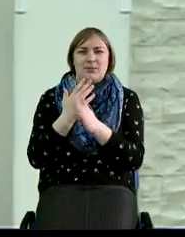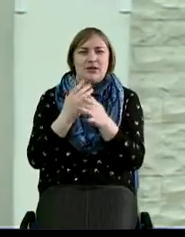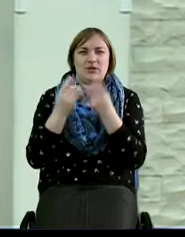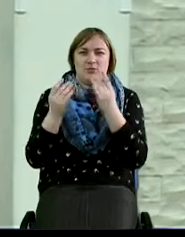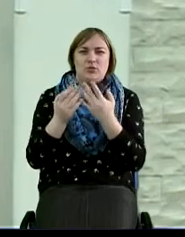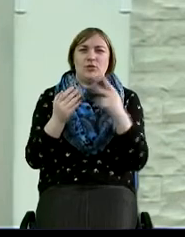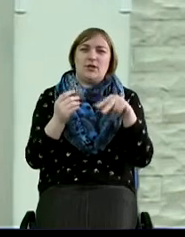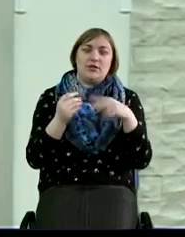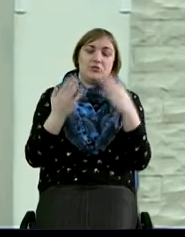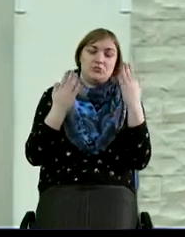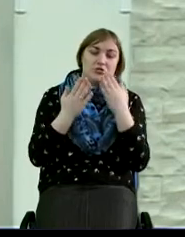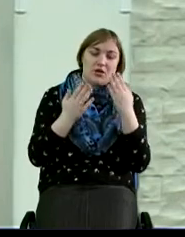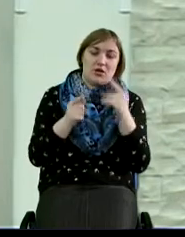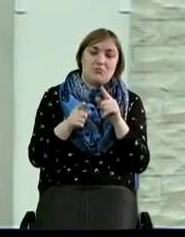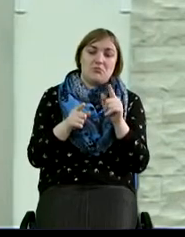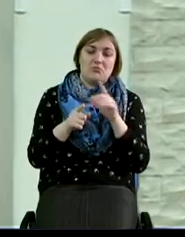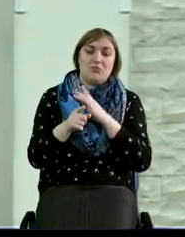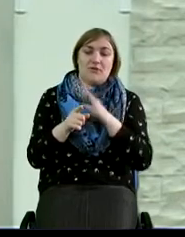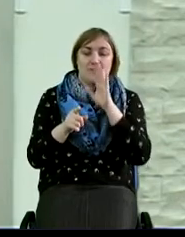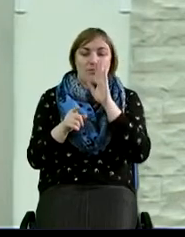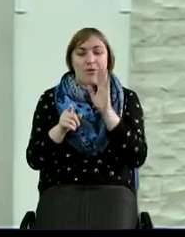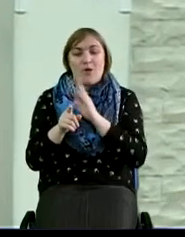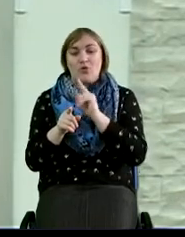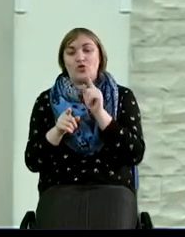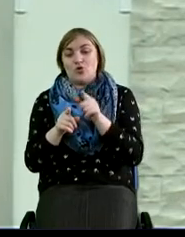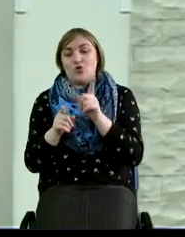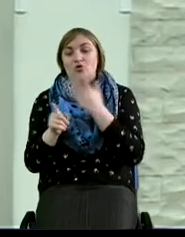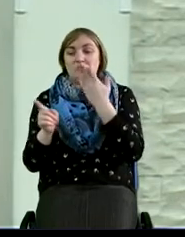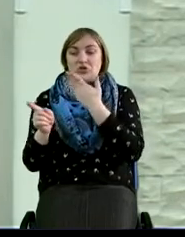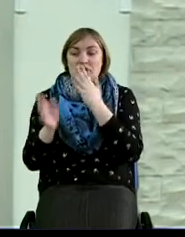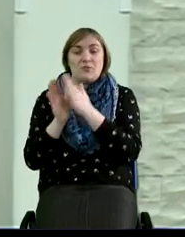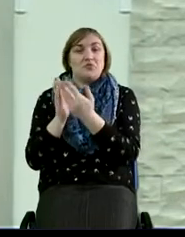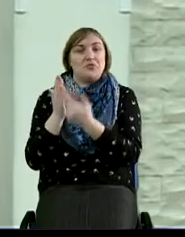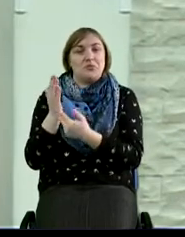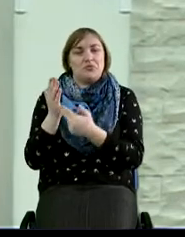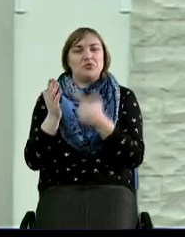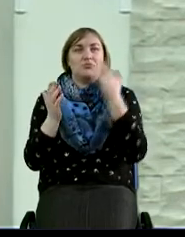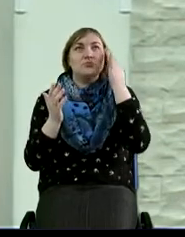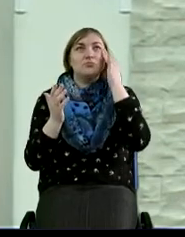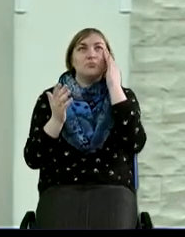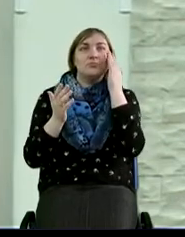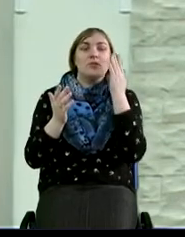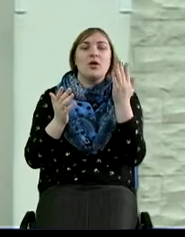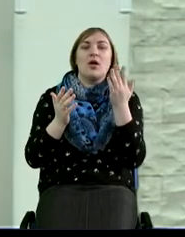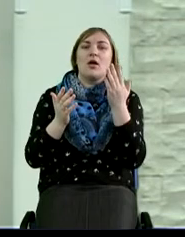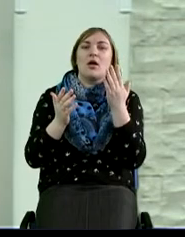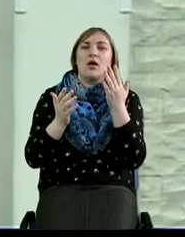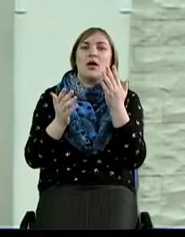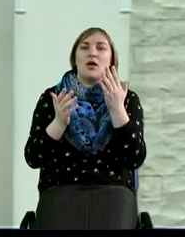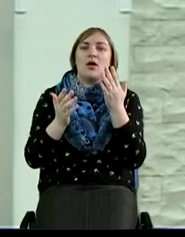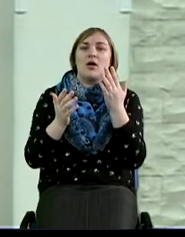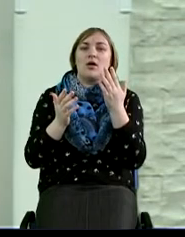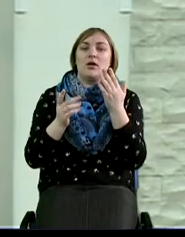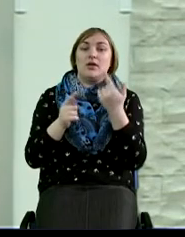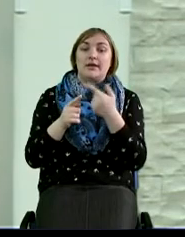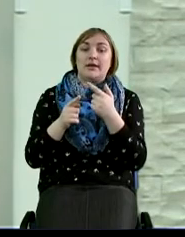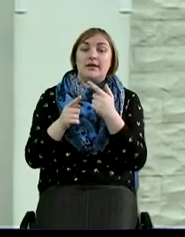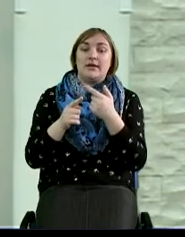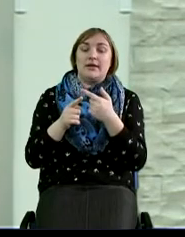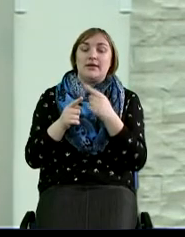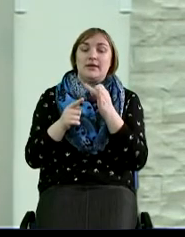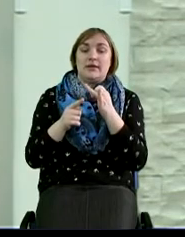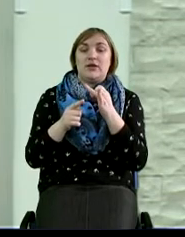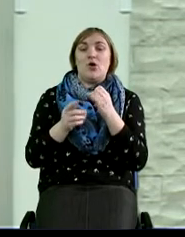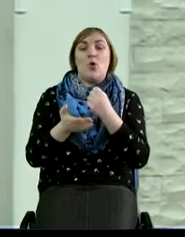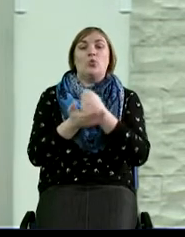они могут быть созвучны с тем, что мы читаем в Слове Божьем и наводить на различные размышления и как бы утверждательность в